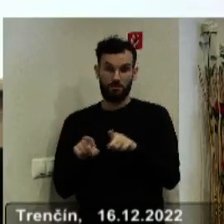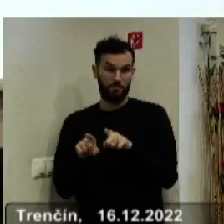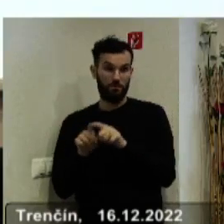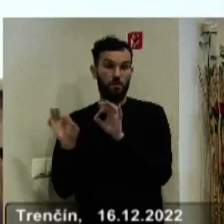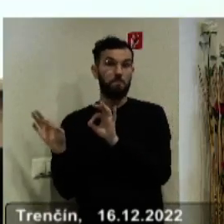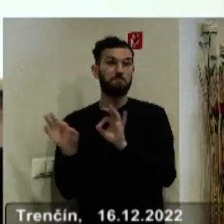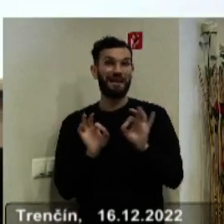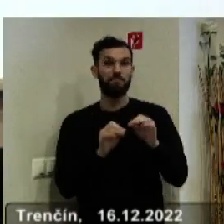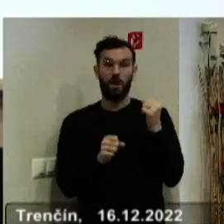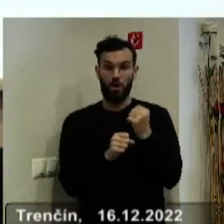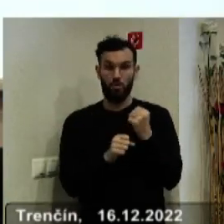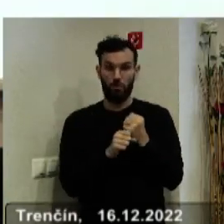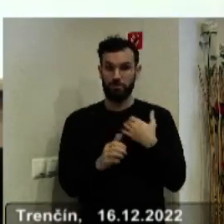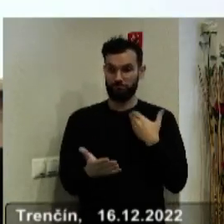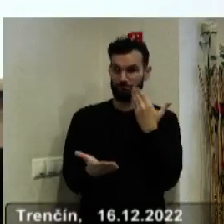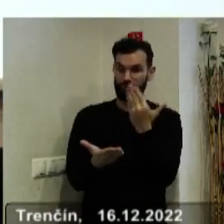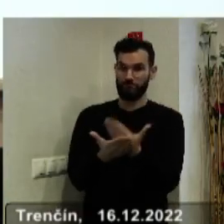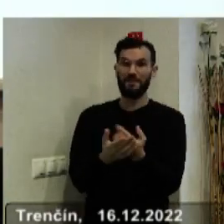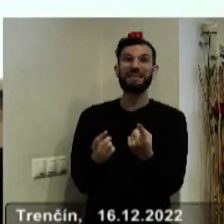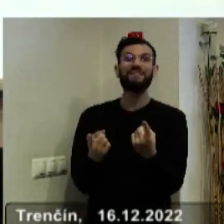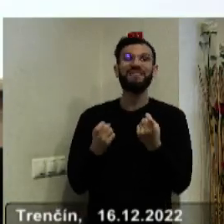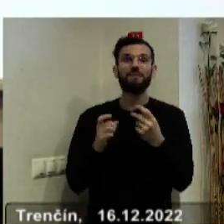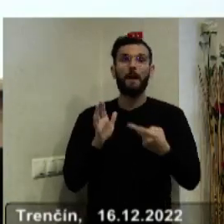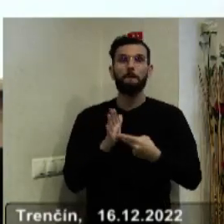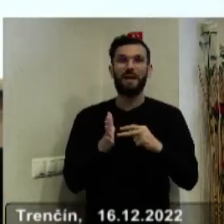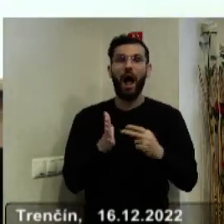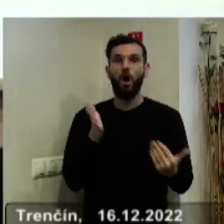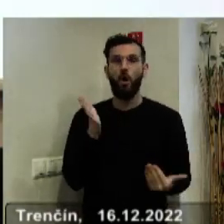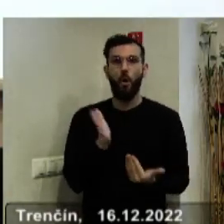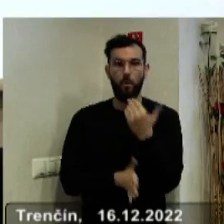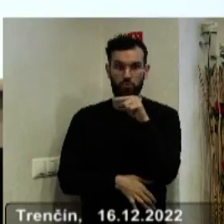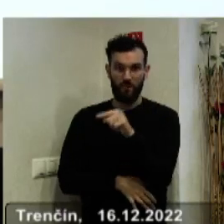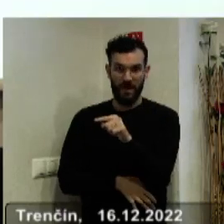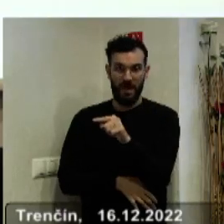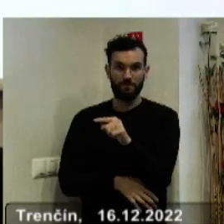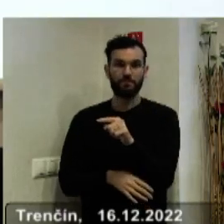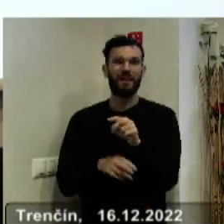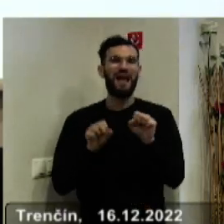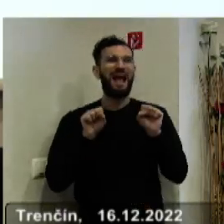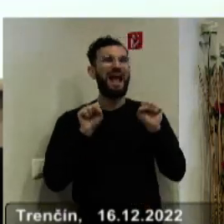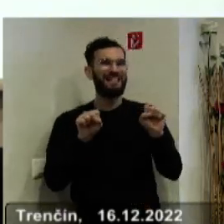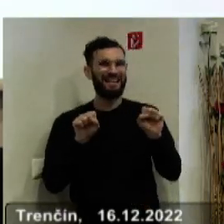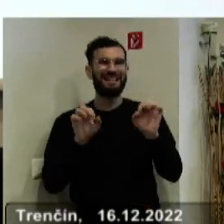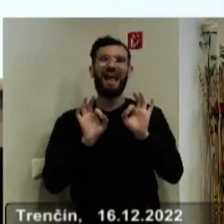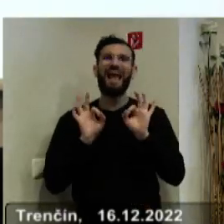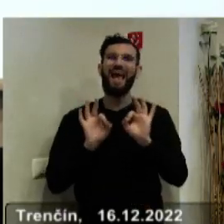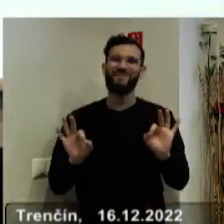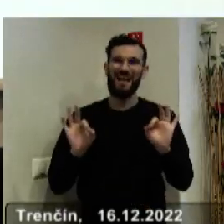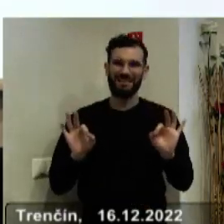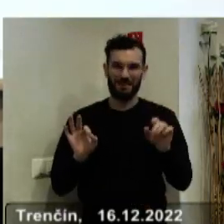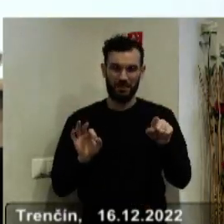na predloženie v rámci výzvy z plánu obnovy a odolností. Ide teda o energetickú efektívnosť